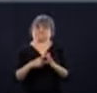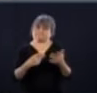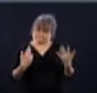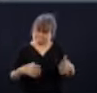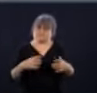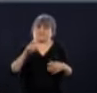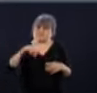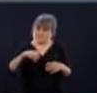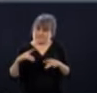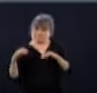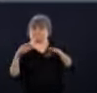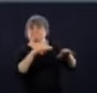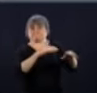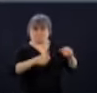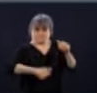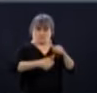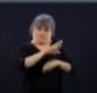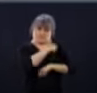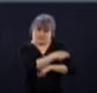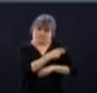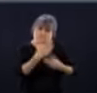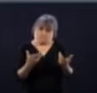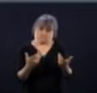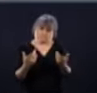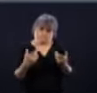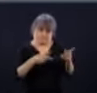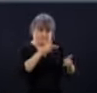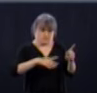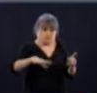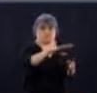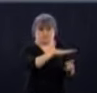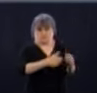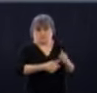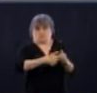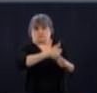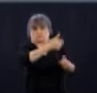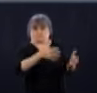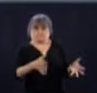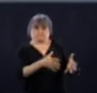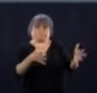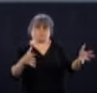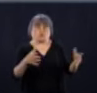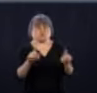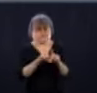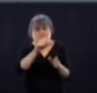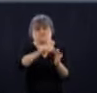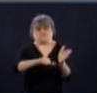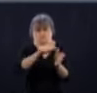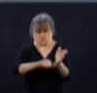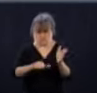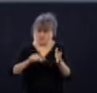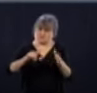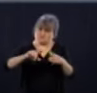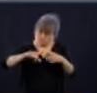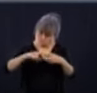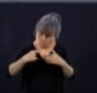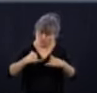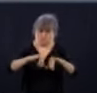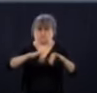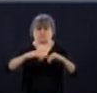on va, on a déjà demandé à ces hôpitaux-là de la Montérégie de venir,